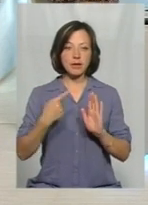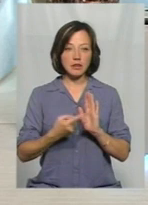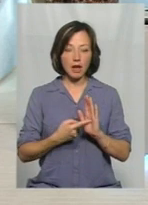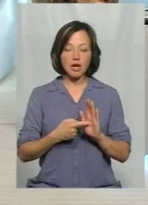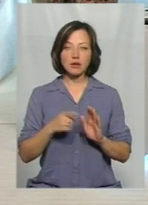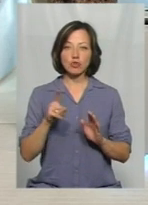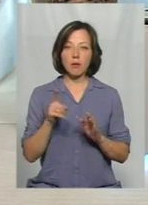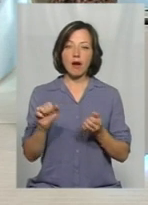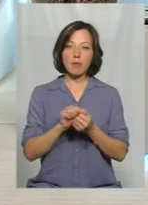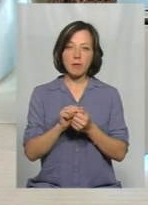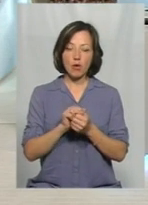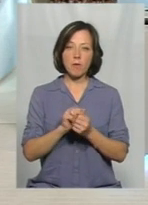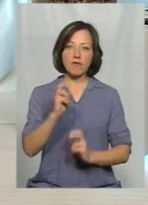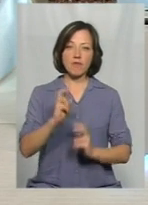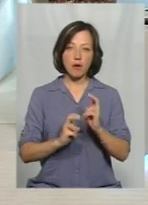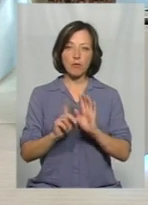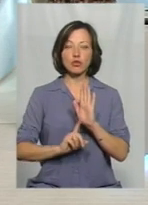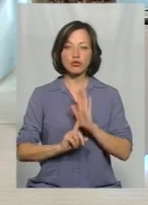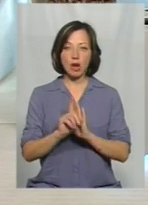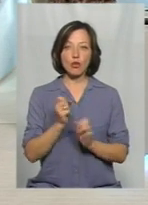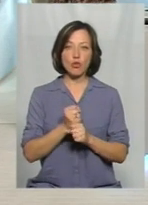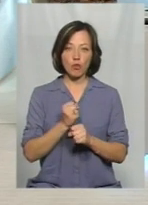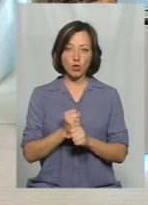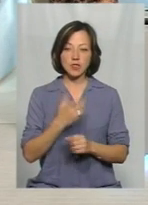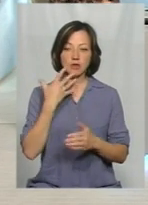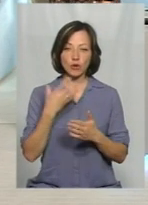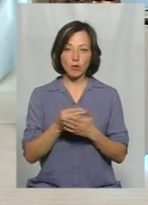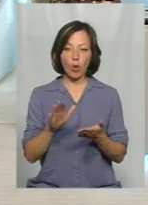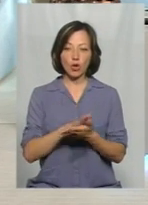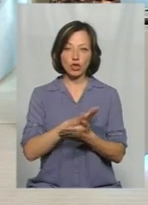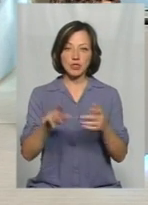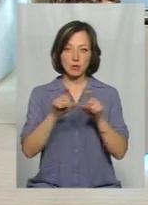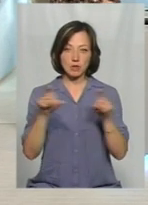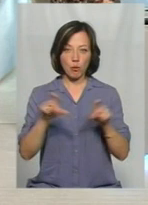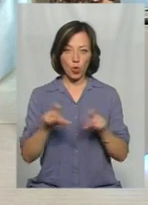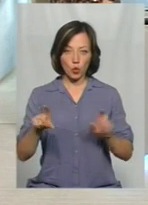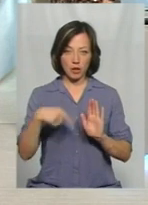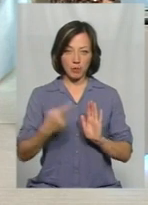тим, щоб картонно-паперова фабрика почала роботи зі своїми очисними спорудами?